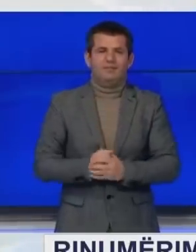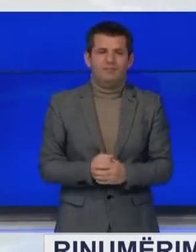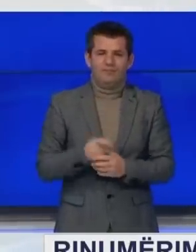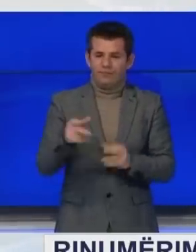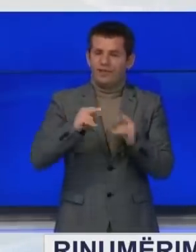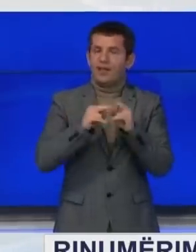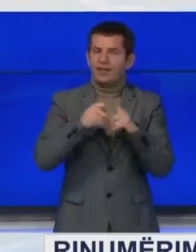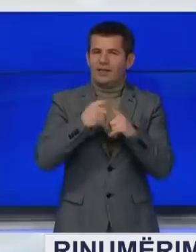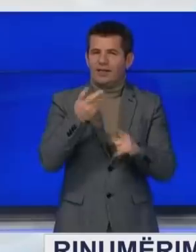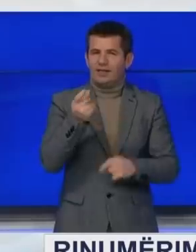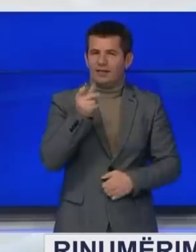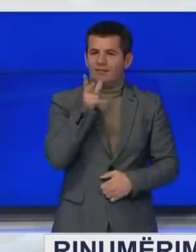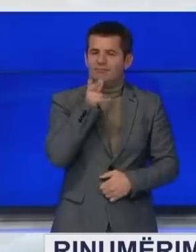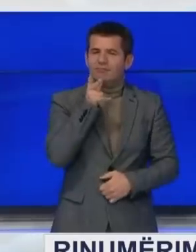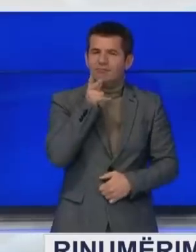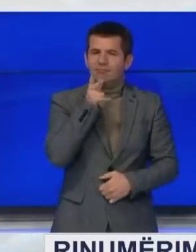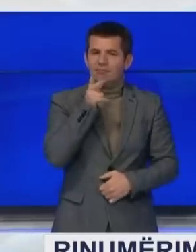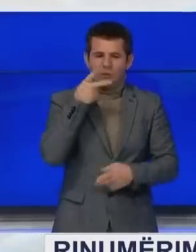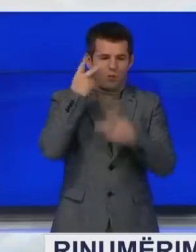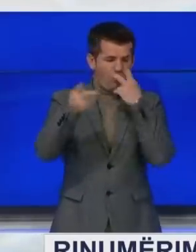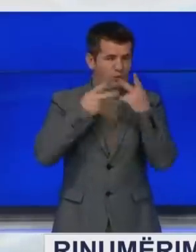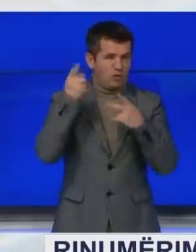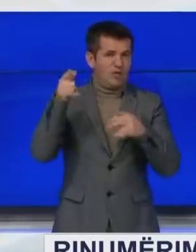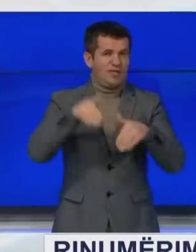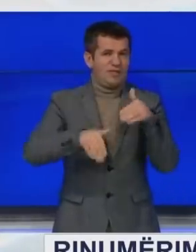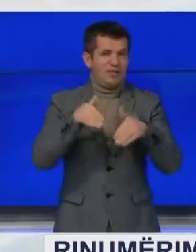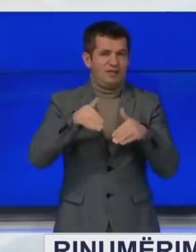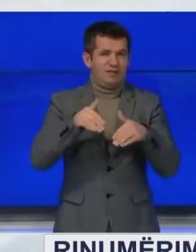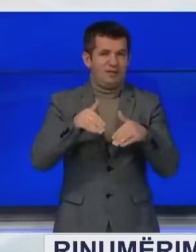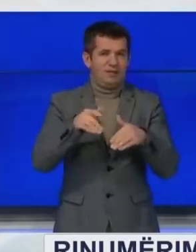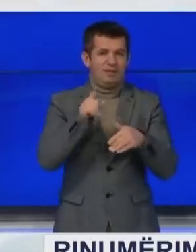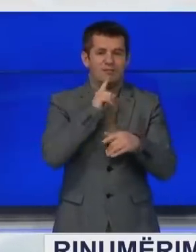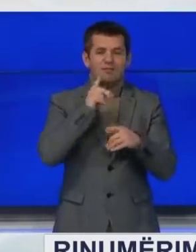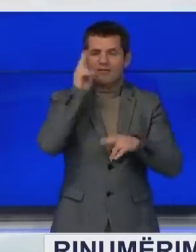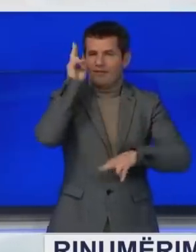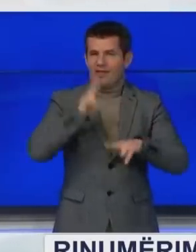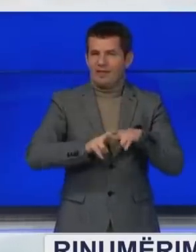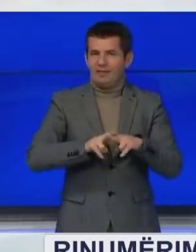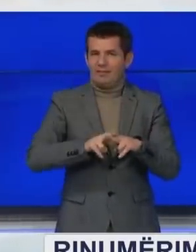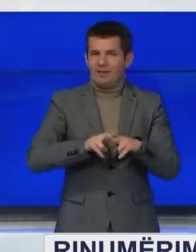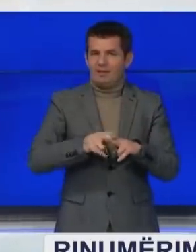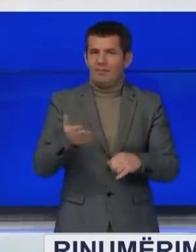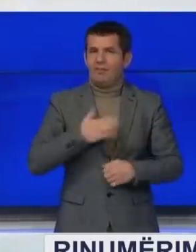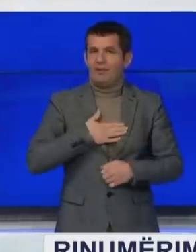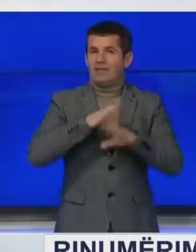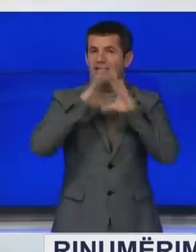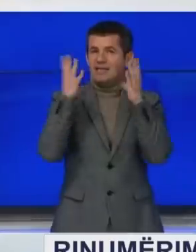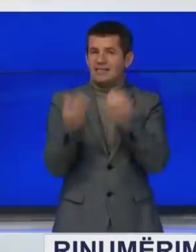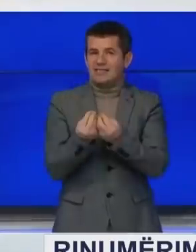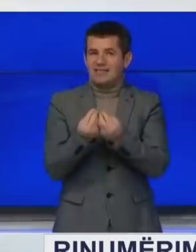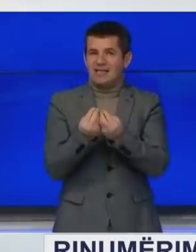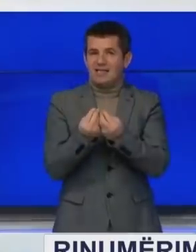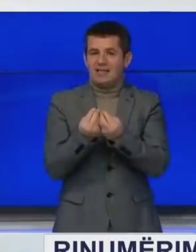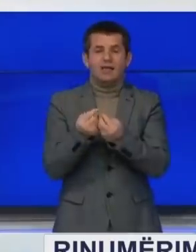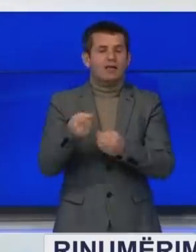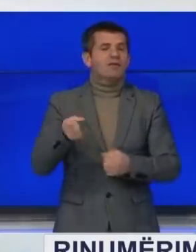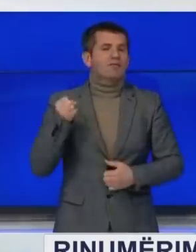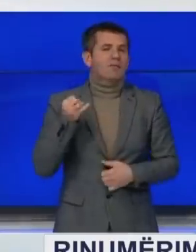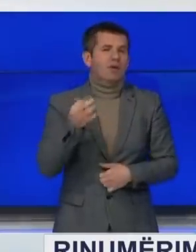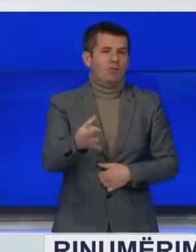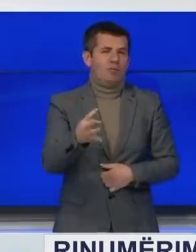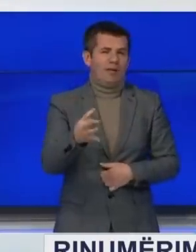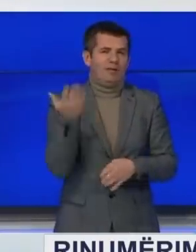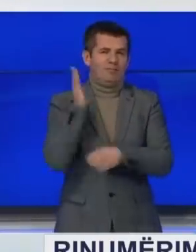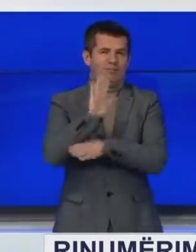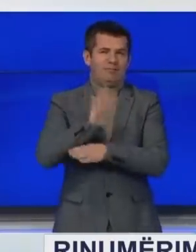Akërë për këtarë syje ka kërkuar nga Komisioni Qëndroris Gjedjeve që të marë vendim për i nëmrim të plotë të gjitha fletvotimeve në tërë